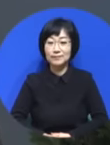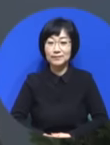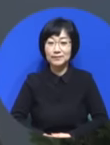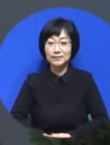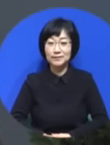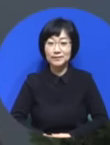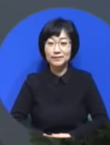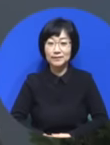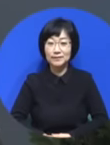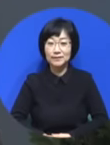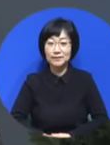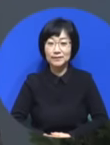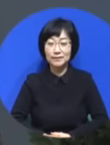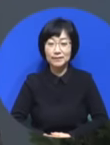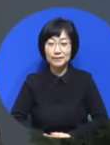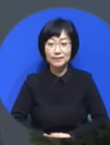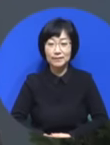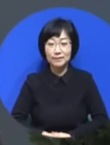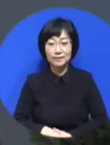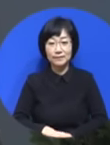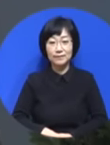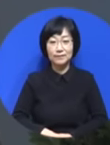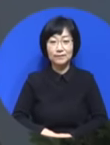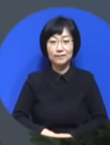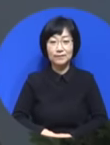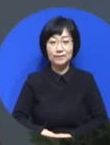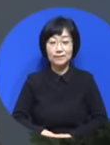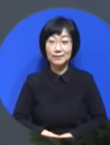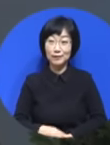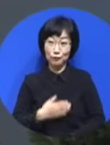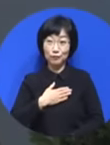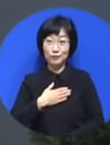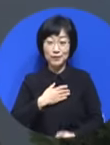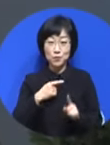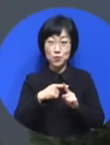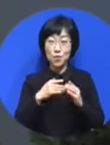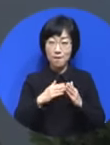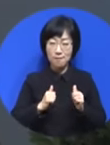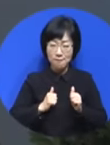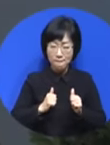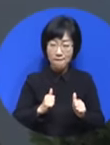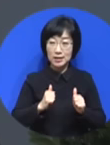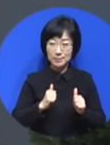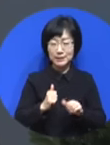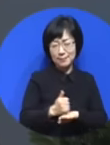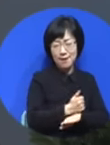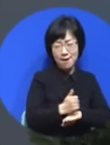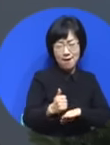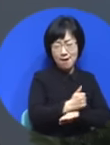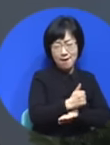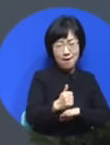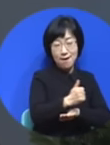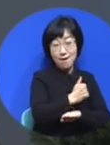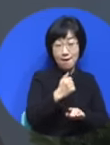우리 교회를 열심히 다니다가 신천지 간 사람 있어요.